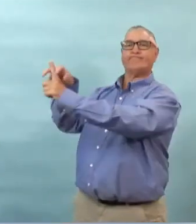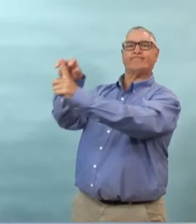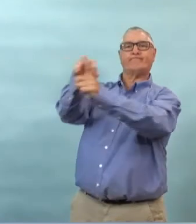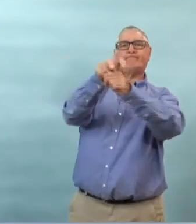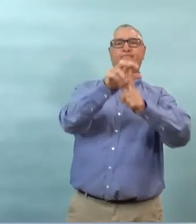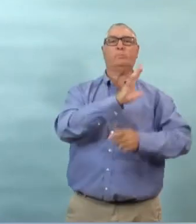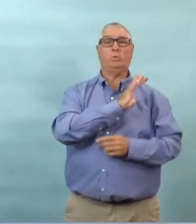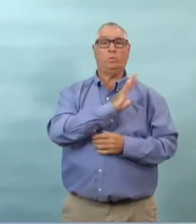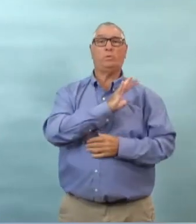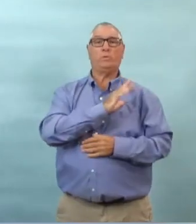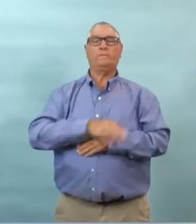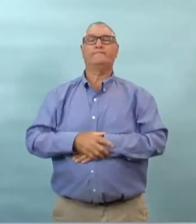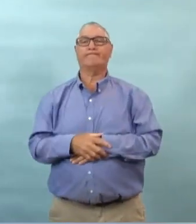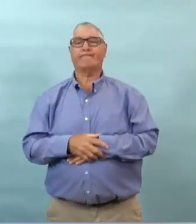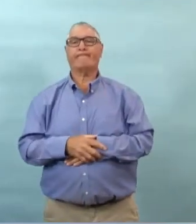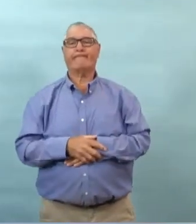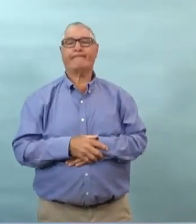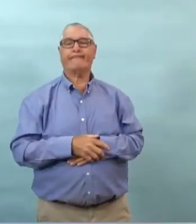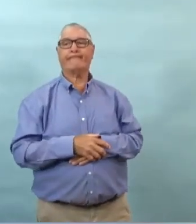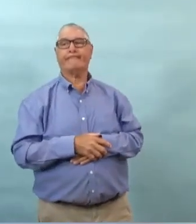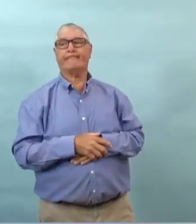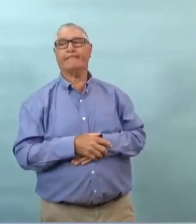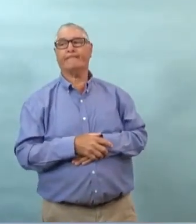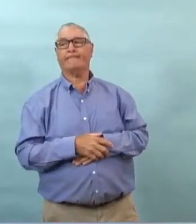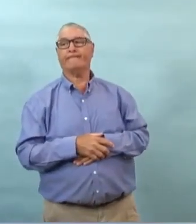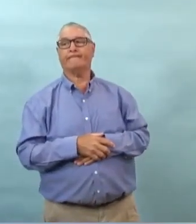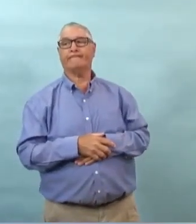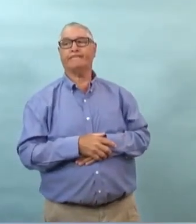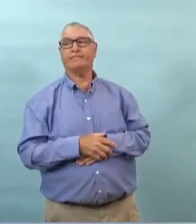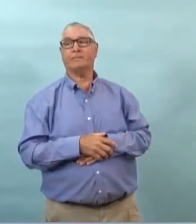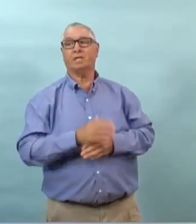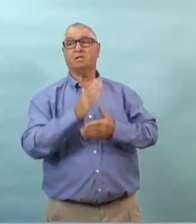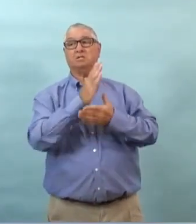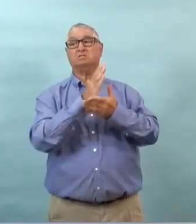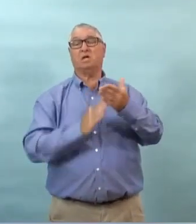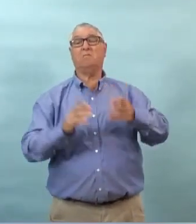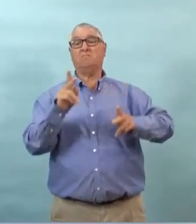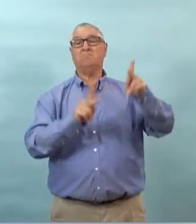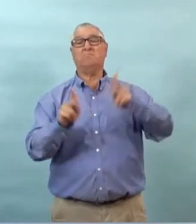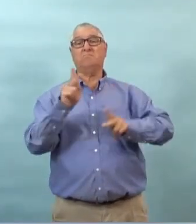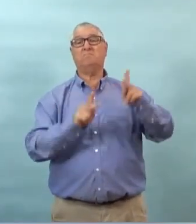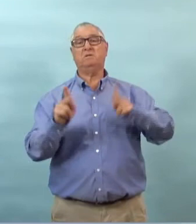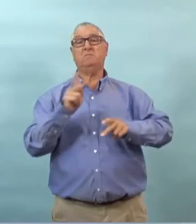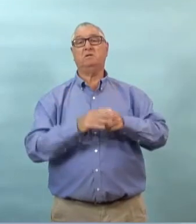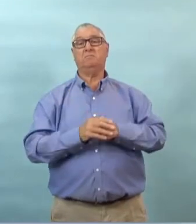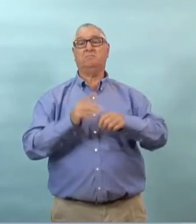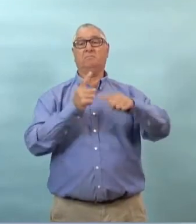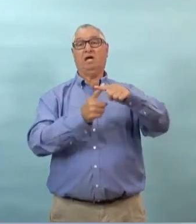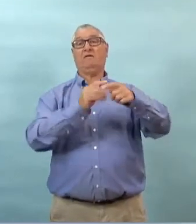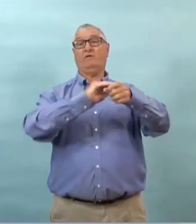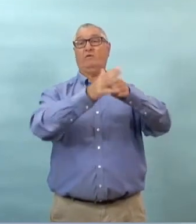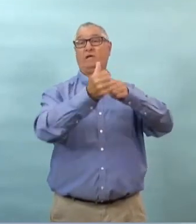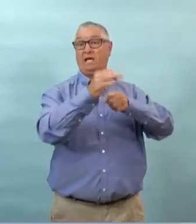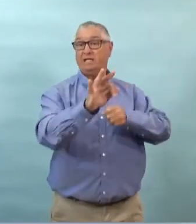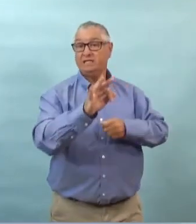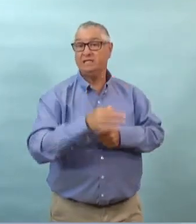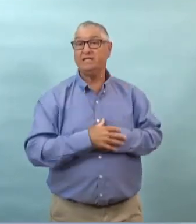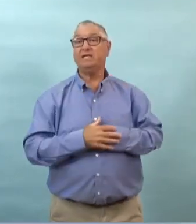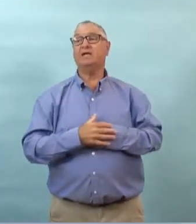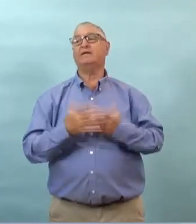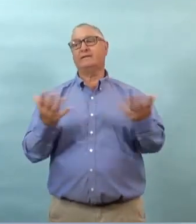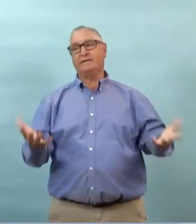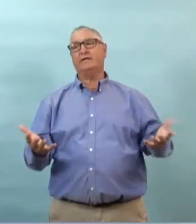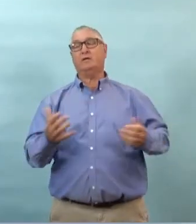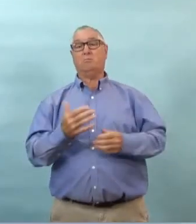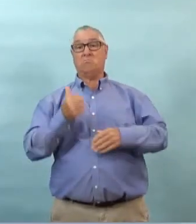des infirmières de santé publique aussi ça permet vraiment de voir c'est quoi la transmission alors les manitobains à ce niveau là on fait vraiment du très bon travail je crois qu'effectivement